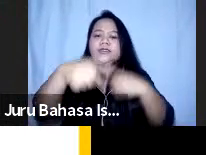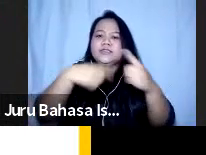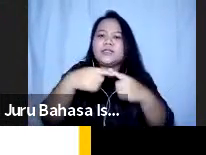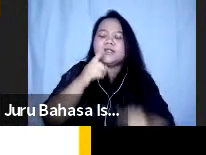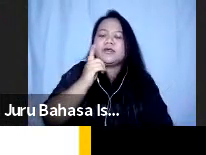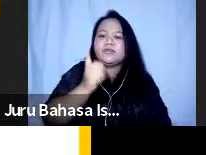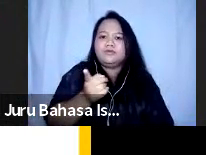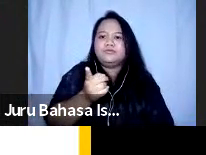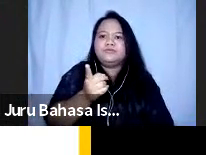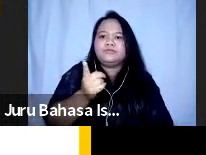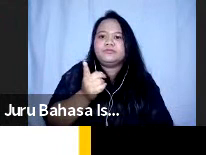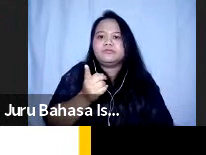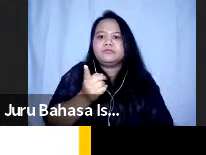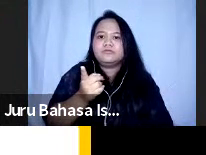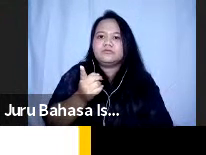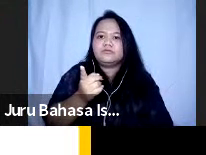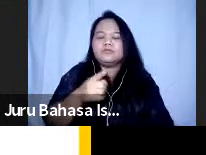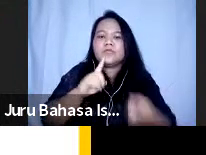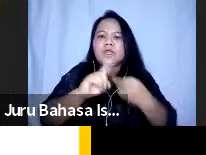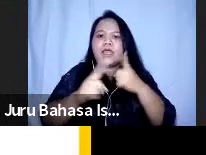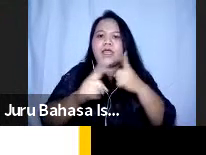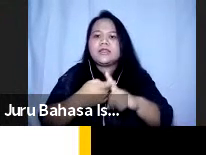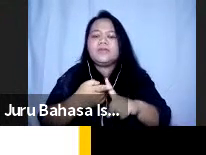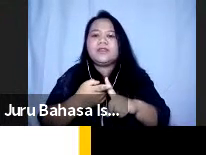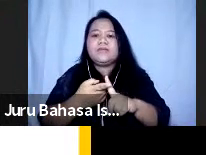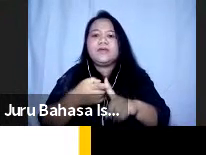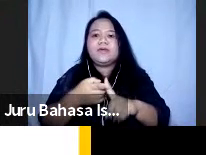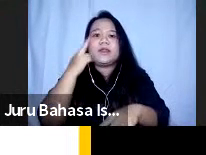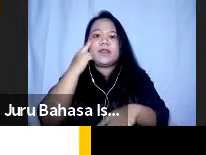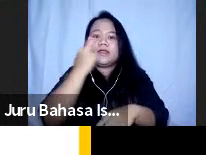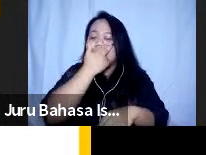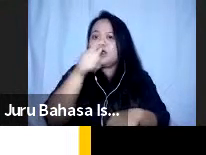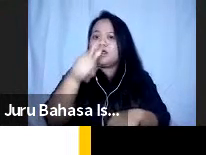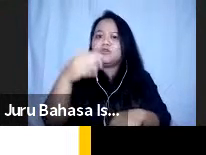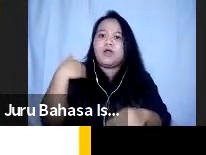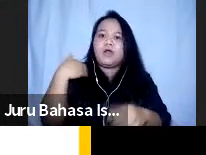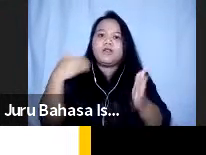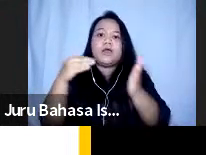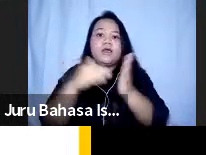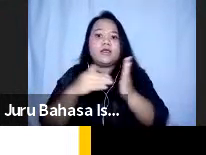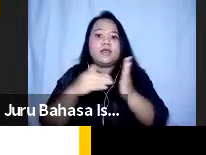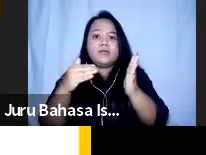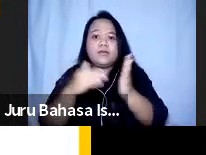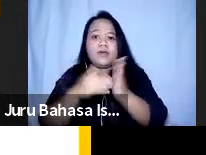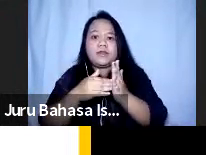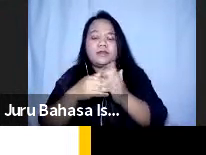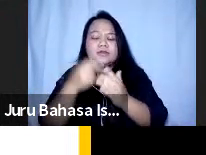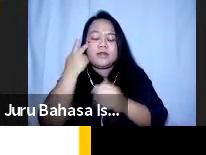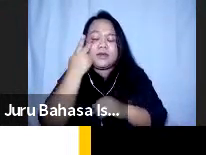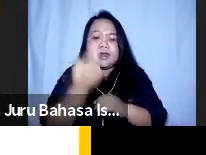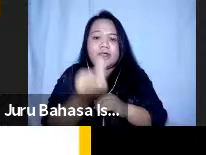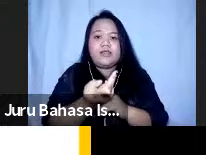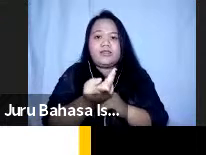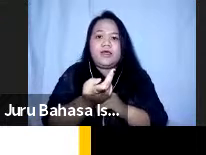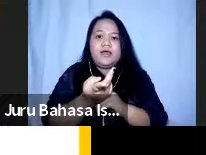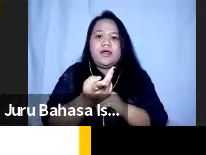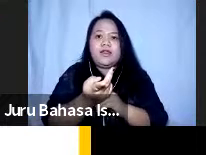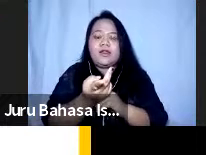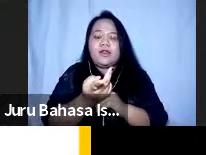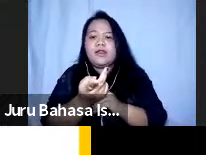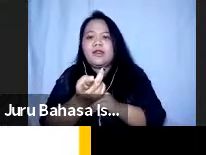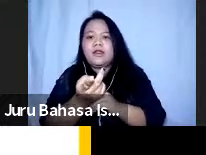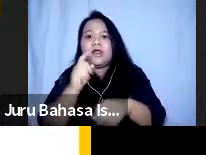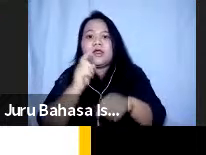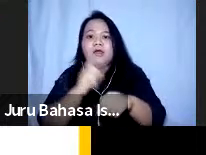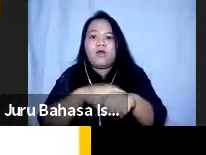kemudian teman-teman di fabel netra ini memiliki keterbatasan penglihatan ketika mereka